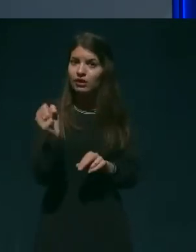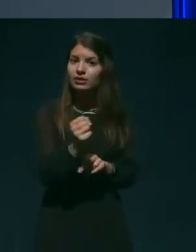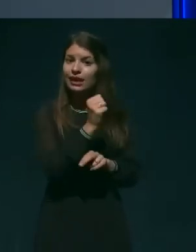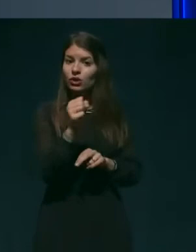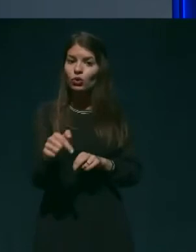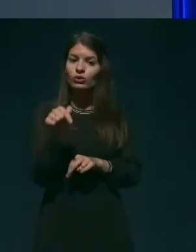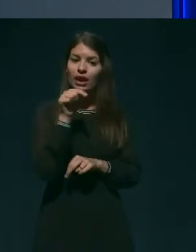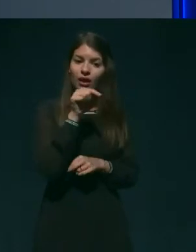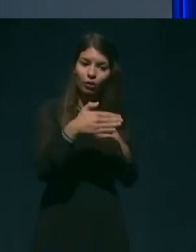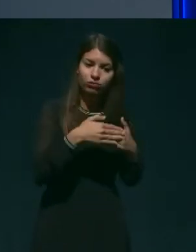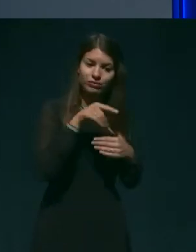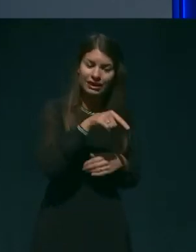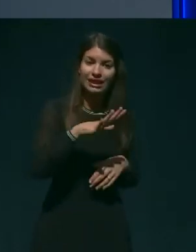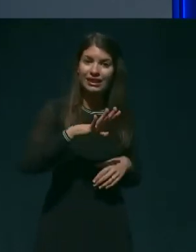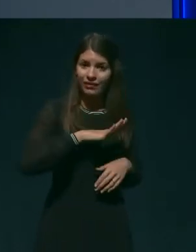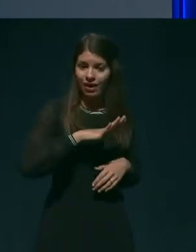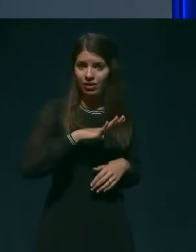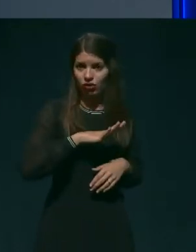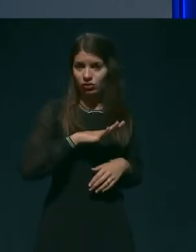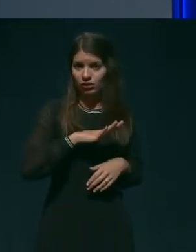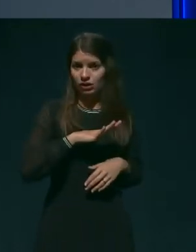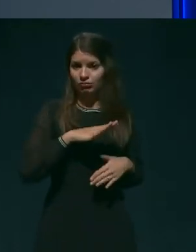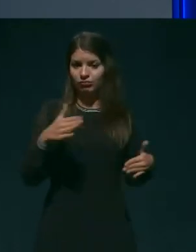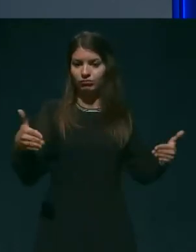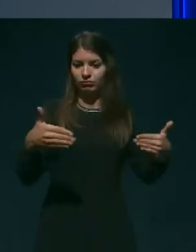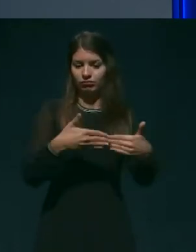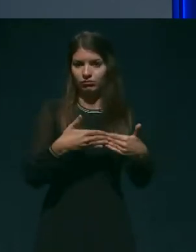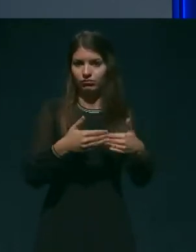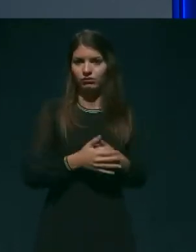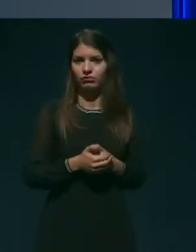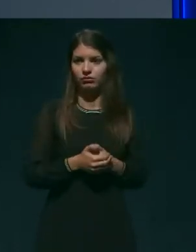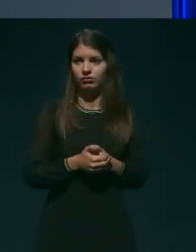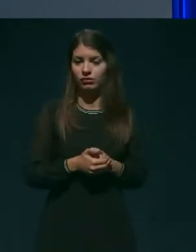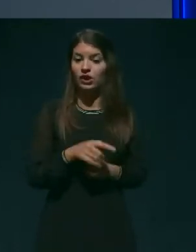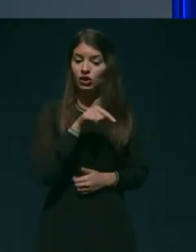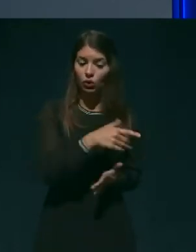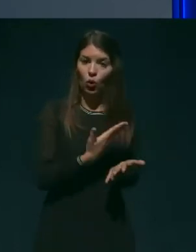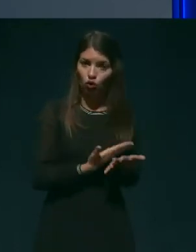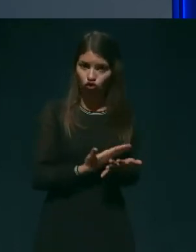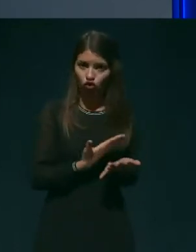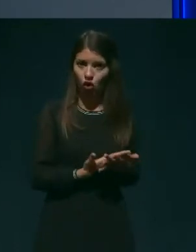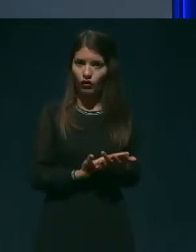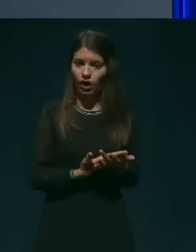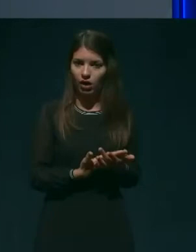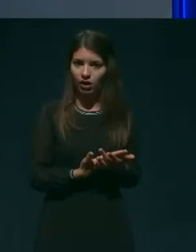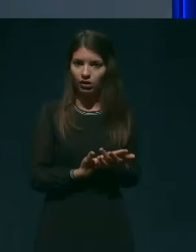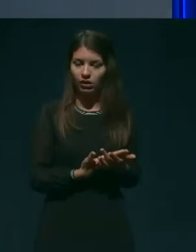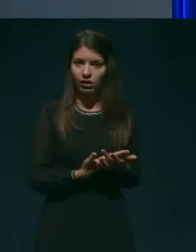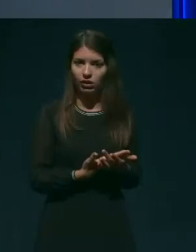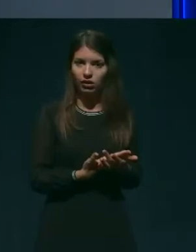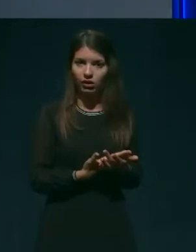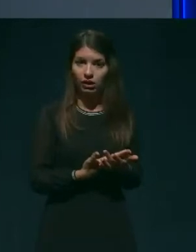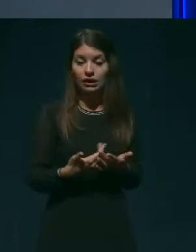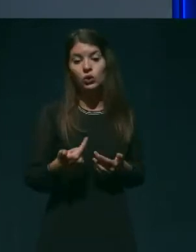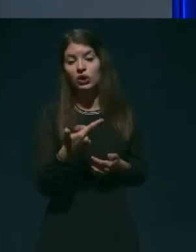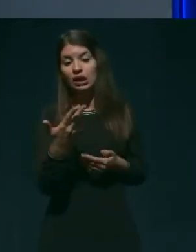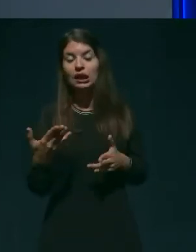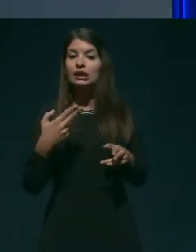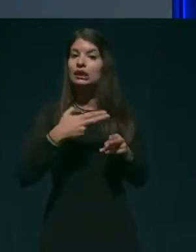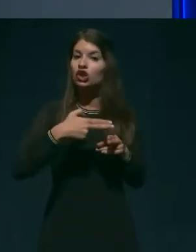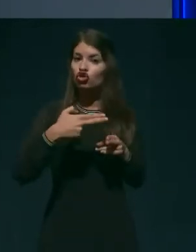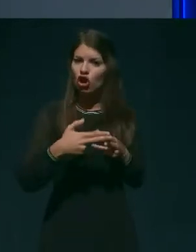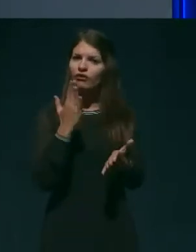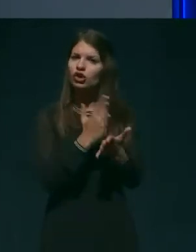te epidemije. In na tej podlagi so se nekatere države že